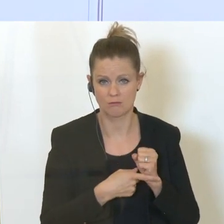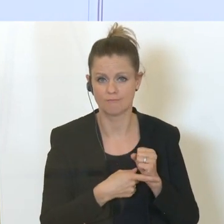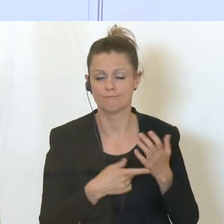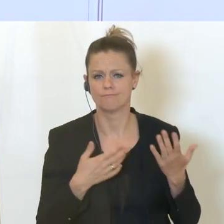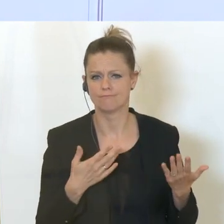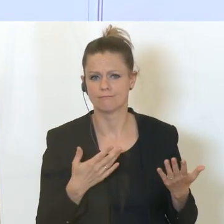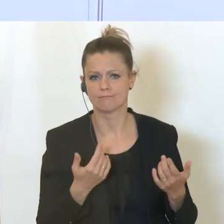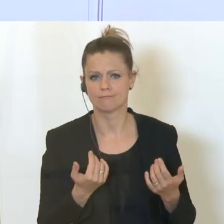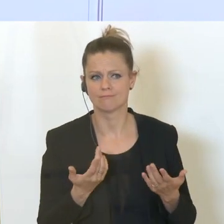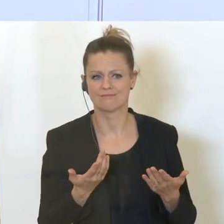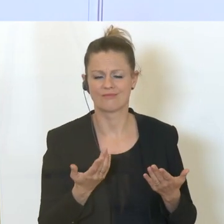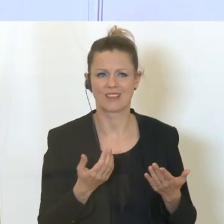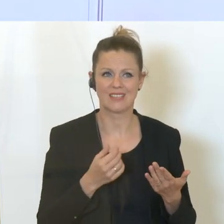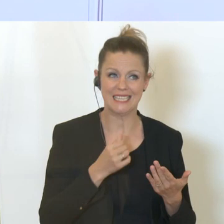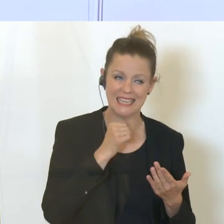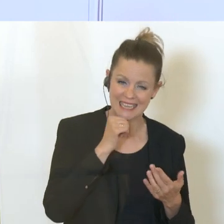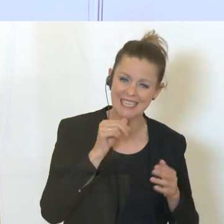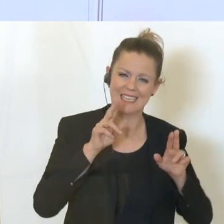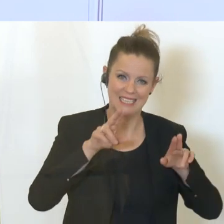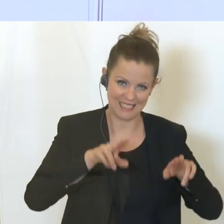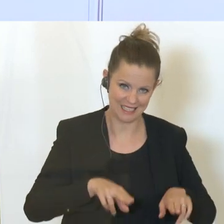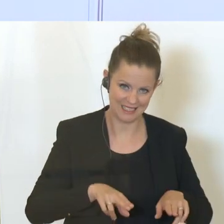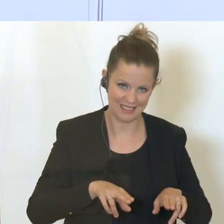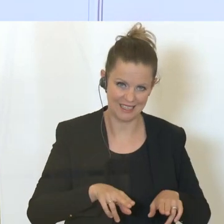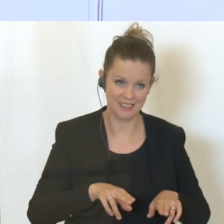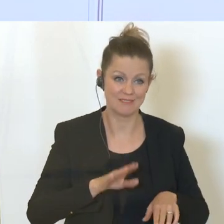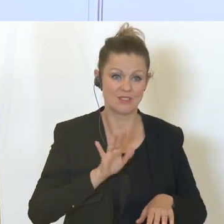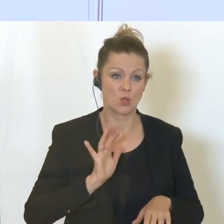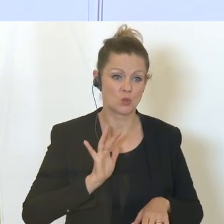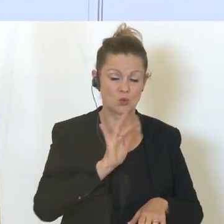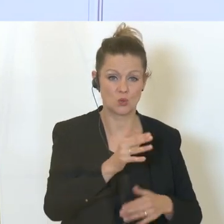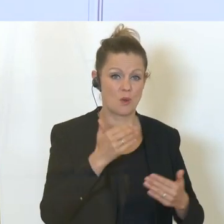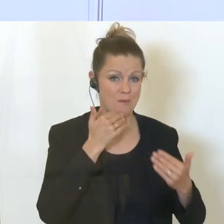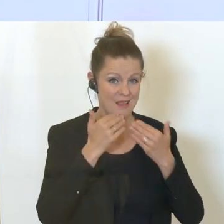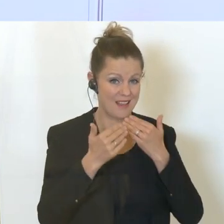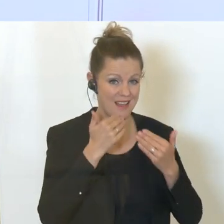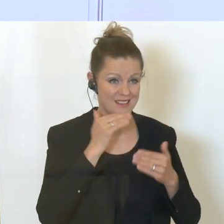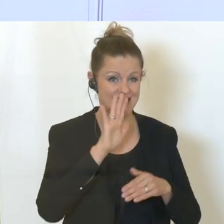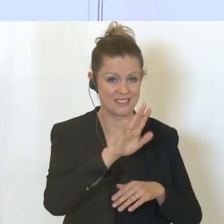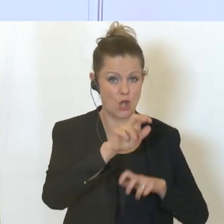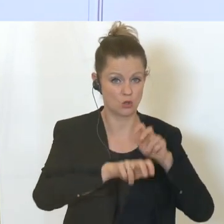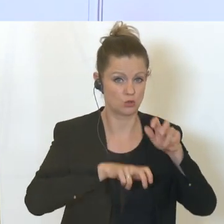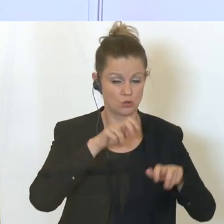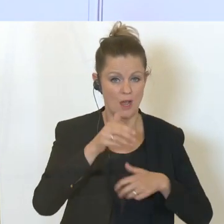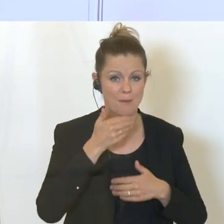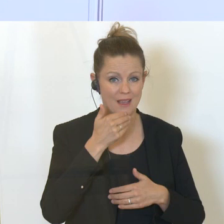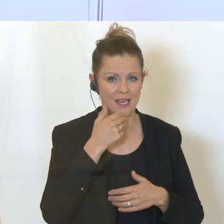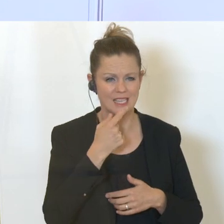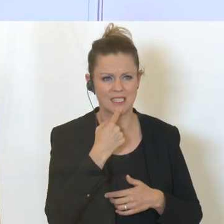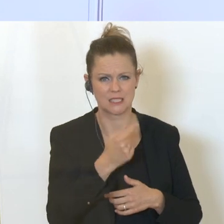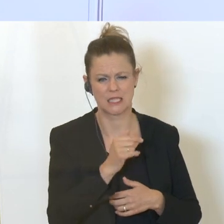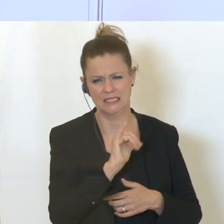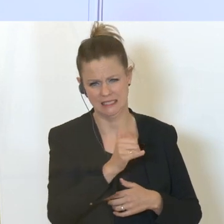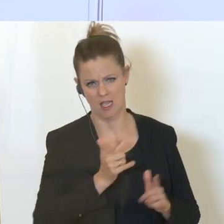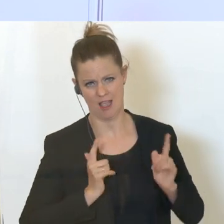der Richtung nicht so ganz richtig. Er hat hier eine Beratung bekommen von seinem Steuerberater, der eben gesagt hat, na warten